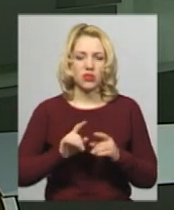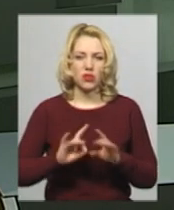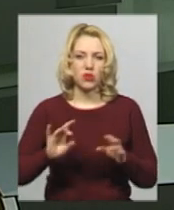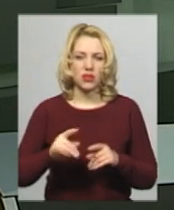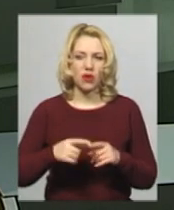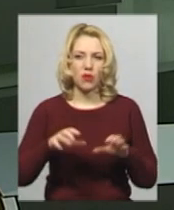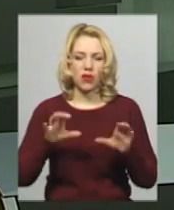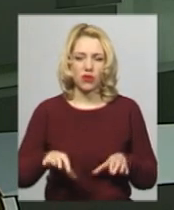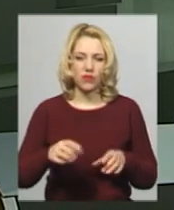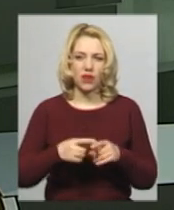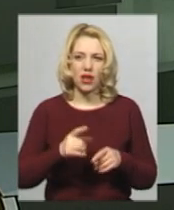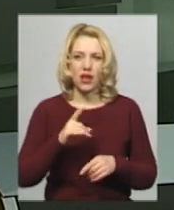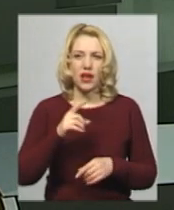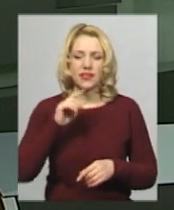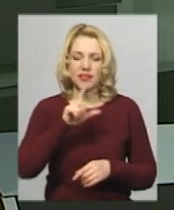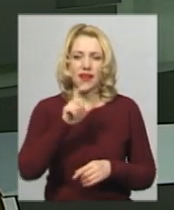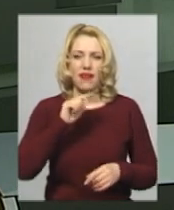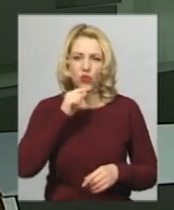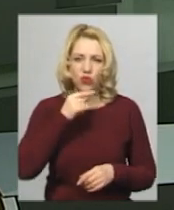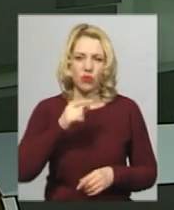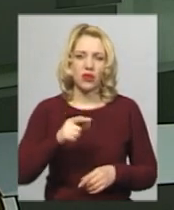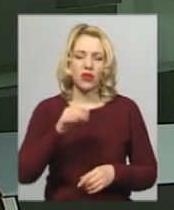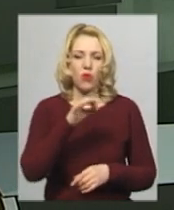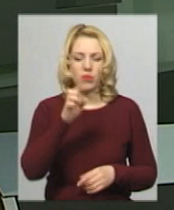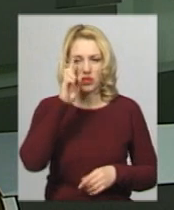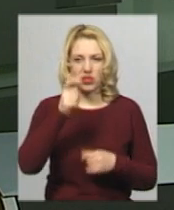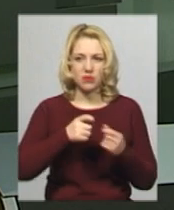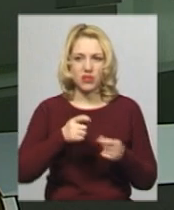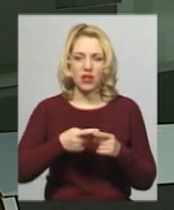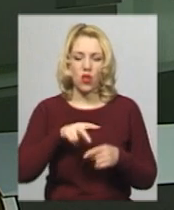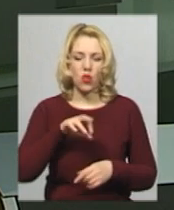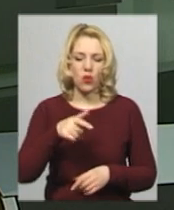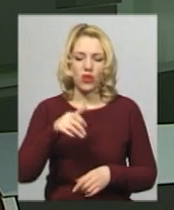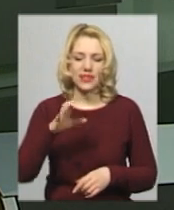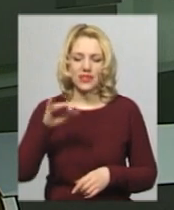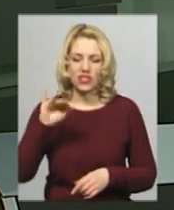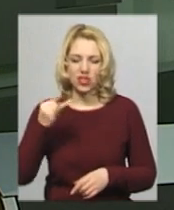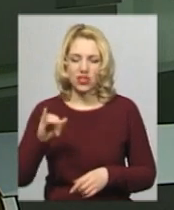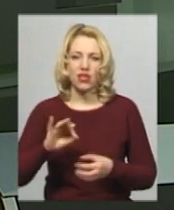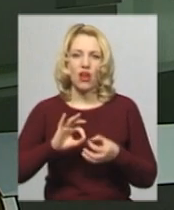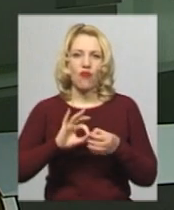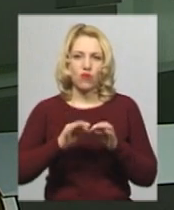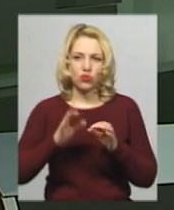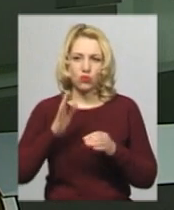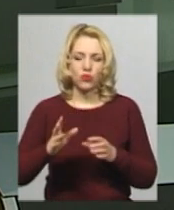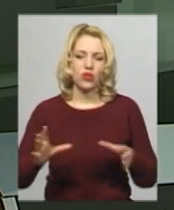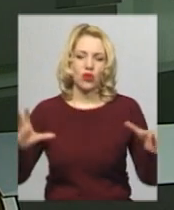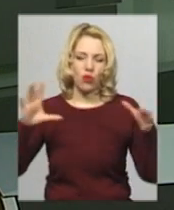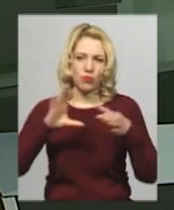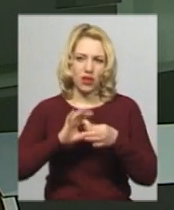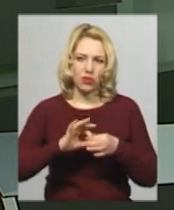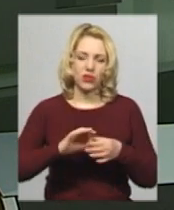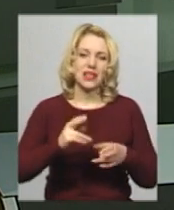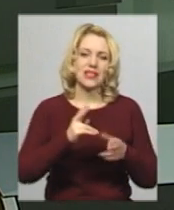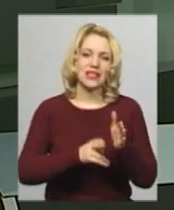економіки Хмельницької облдержадміністрації Василь Міракін. Каже, цей логістичний вузов буде об'єднувати залізничне, автомобільне та